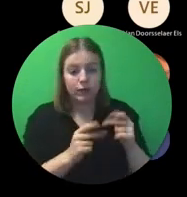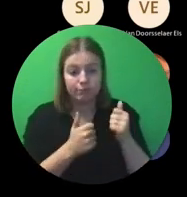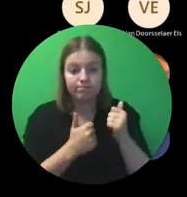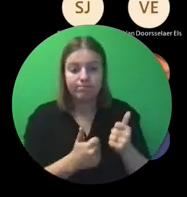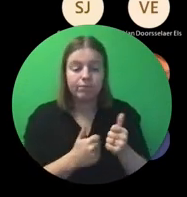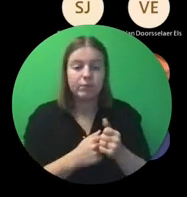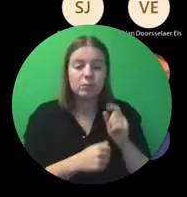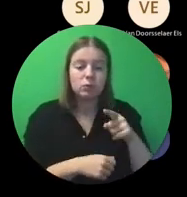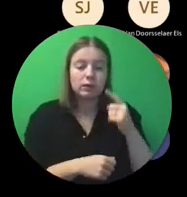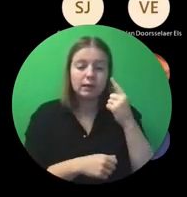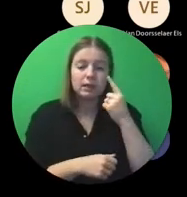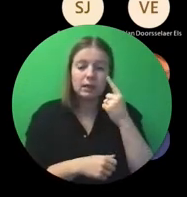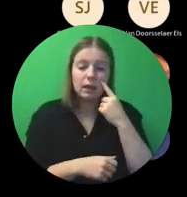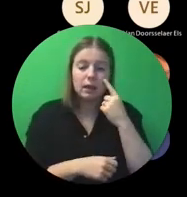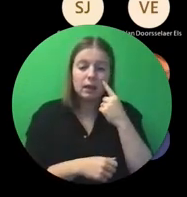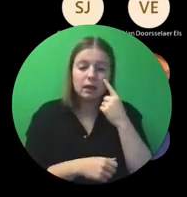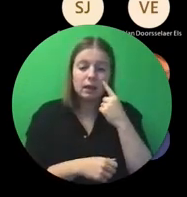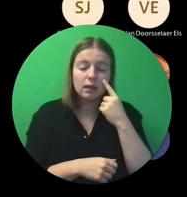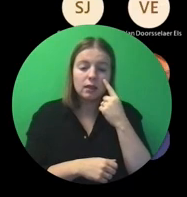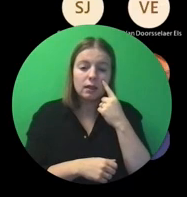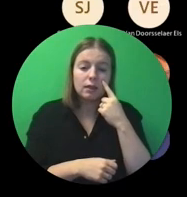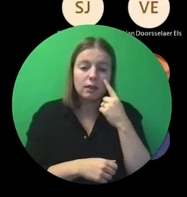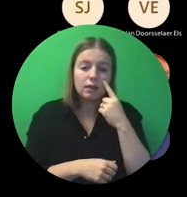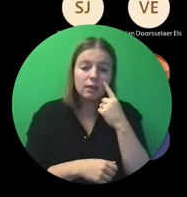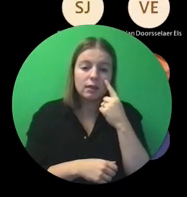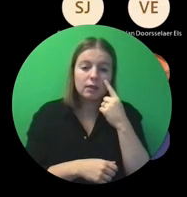Dan moet ik eens eventjes kijken.